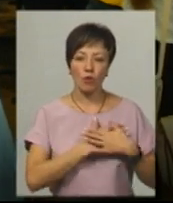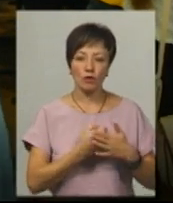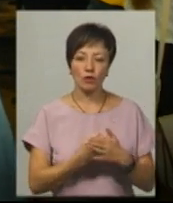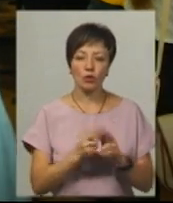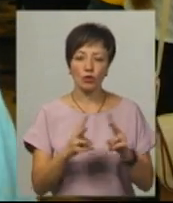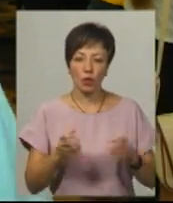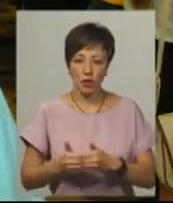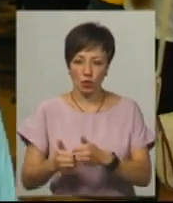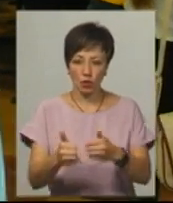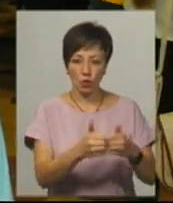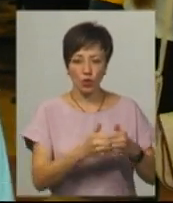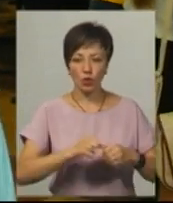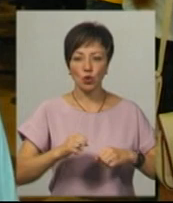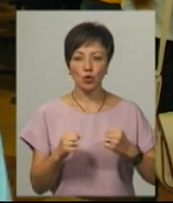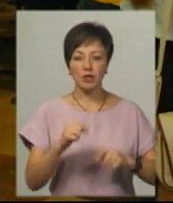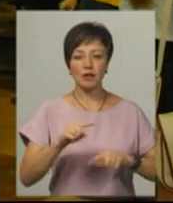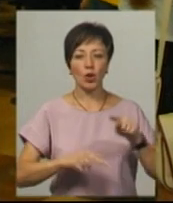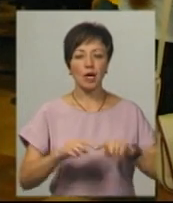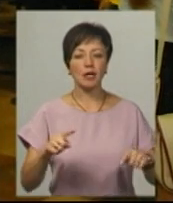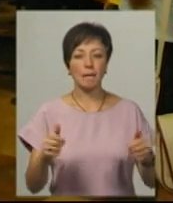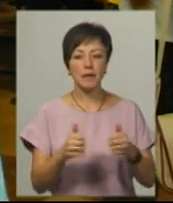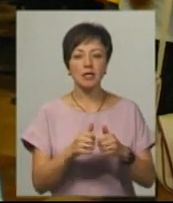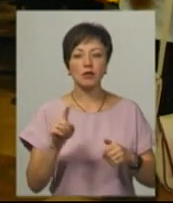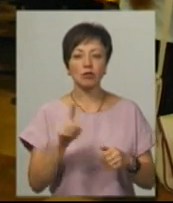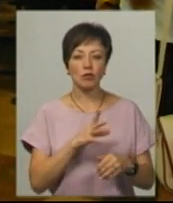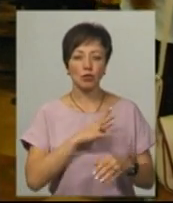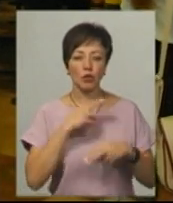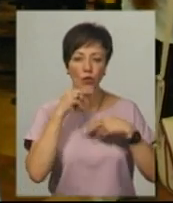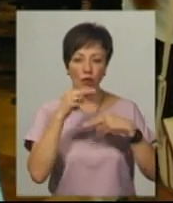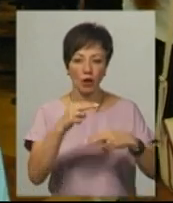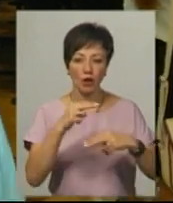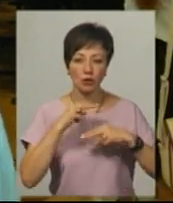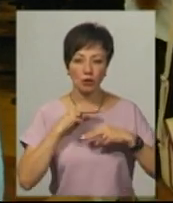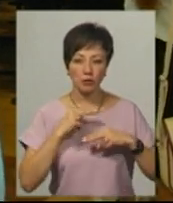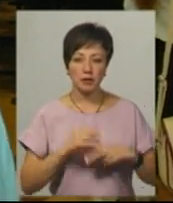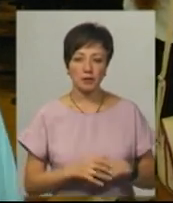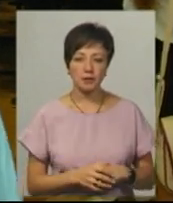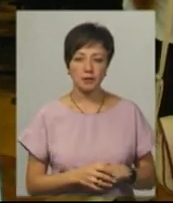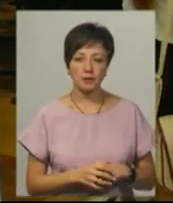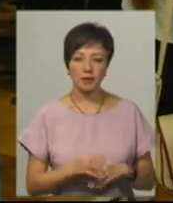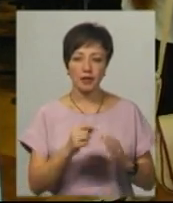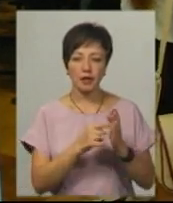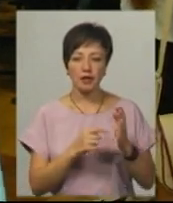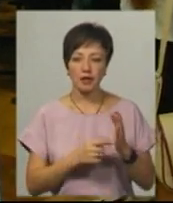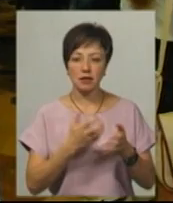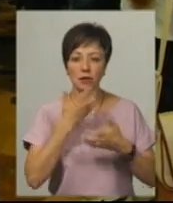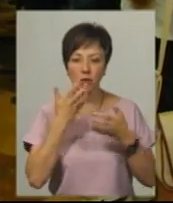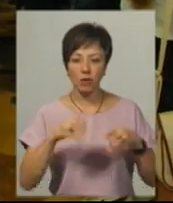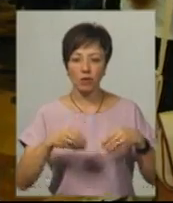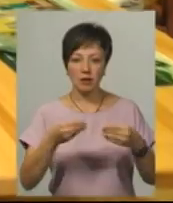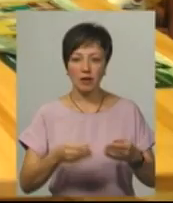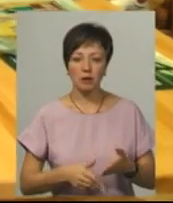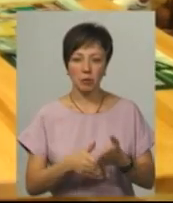тих, хто нас оточує, до друзів, до рідних, до близьких, щоби бути з ними уважними, ділитися теплом, надавати